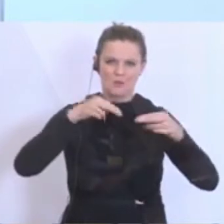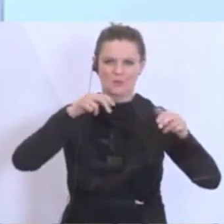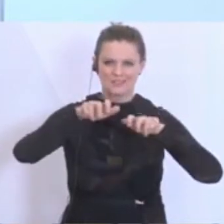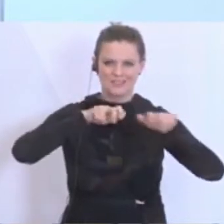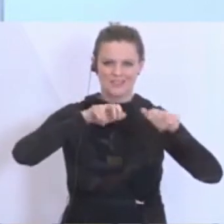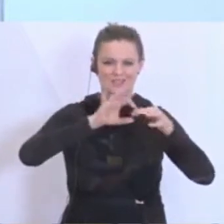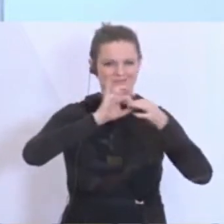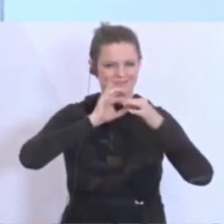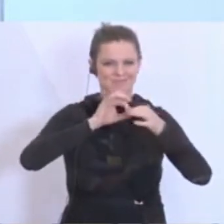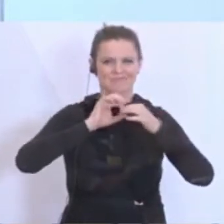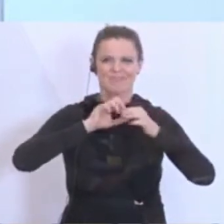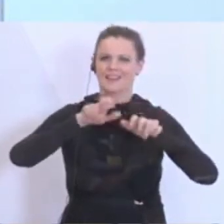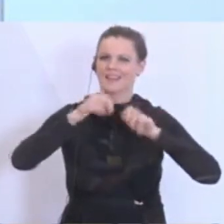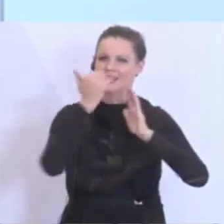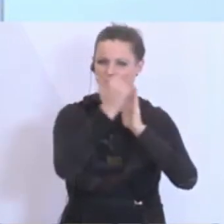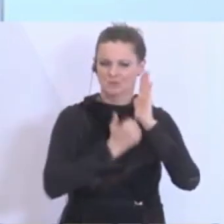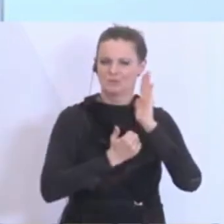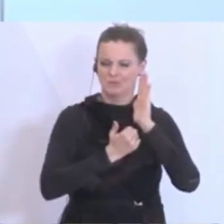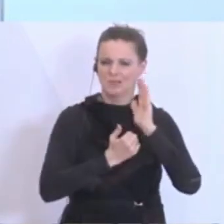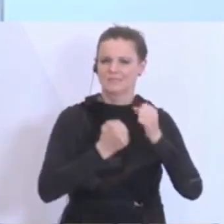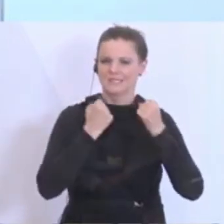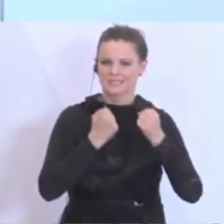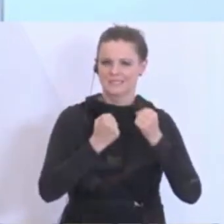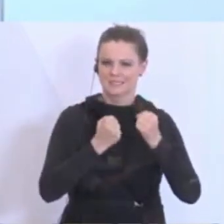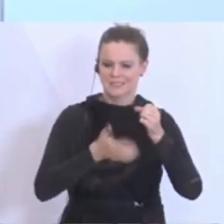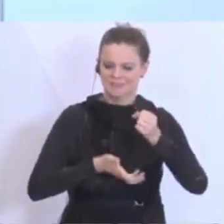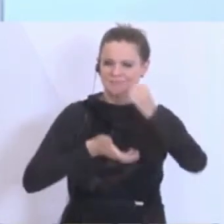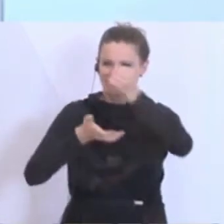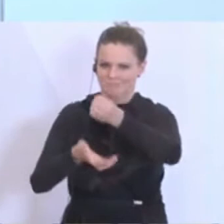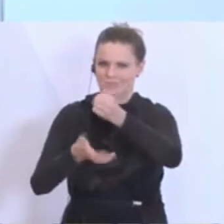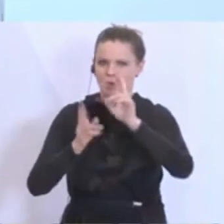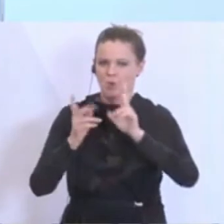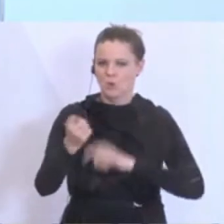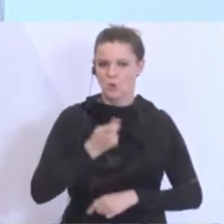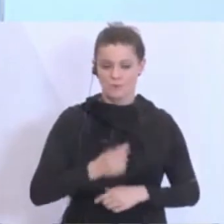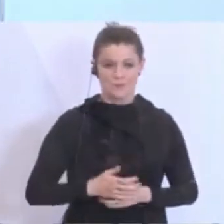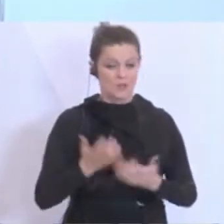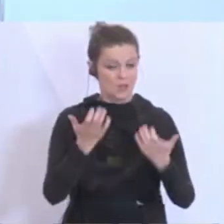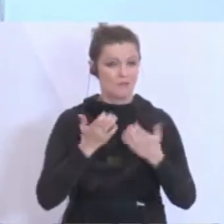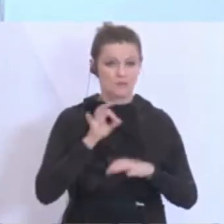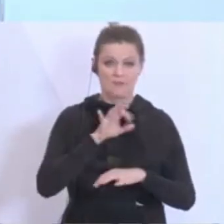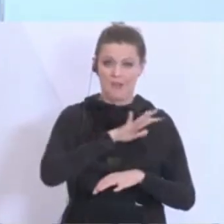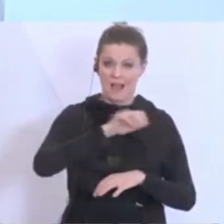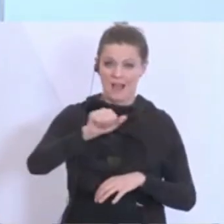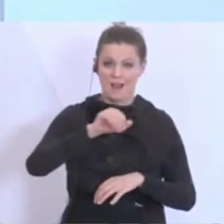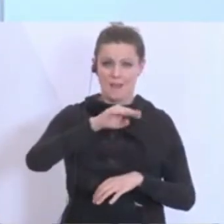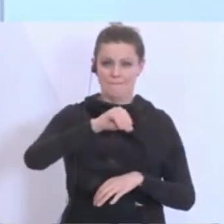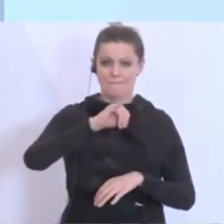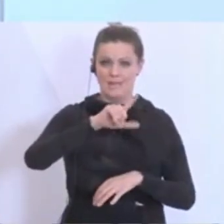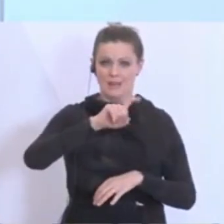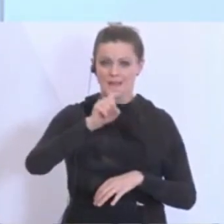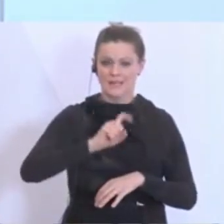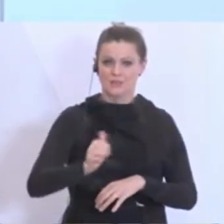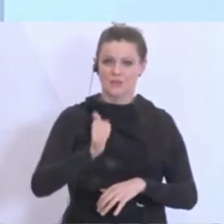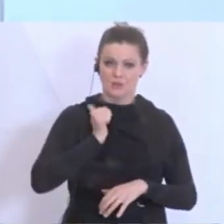Regierungsprogramms erfolgen wird. Ich wünsche anschließend allen Milizsoldaten für ihren bevorstehenden Einsatz